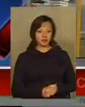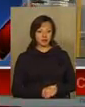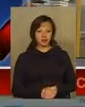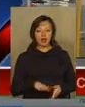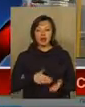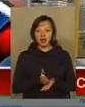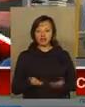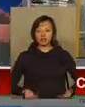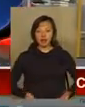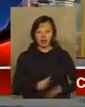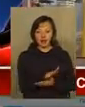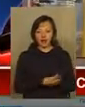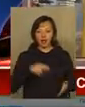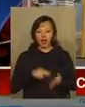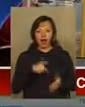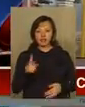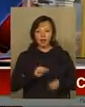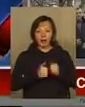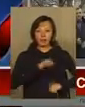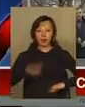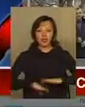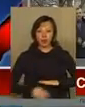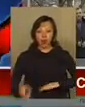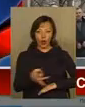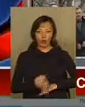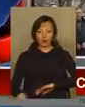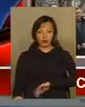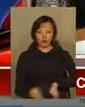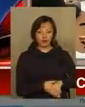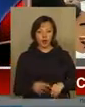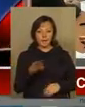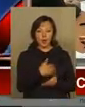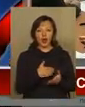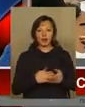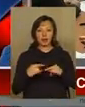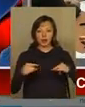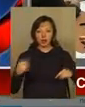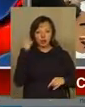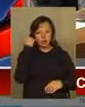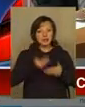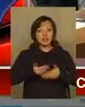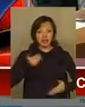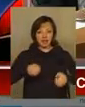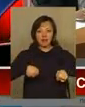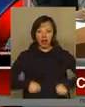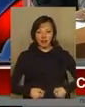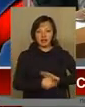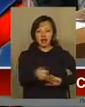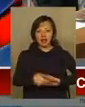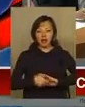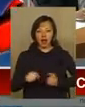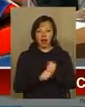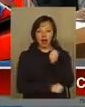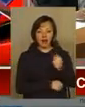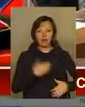Якість життя. Триває газифікація кам'янець Подільського району. Про хліб на столі, думаємо, заздалегідь. Влада краю закликає